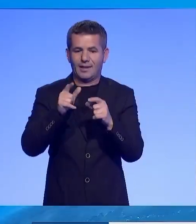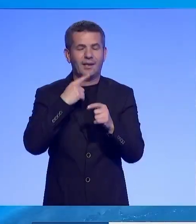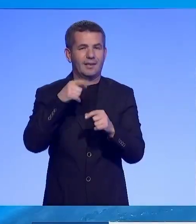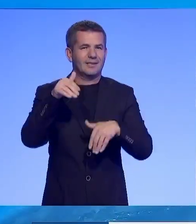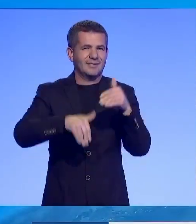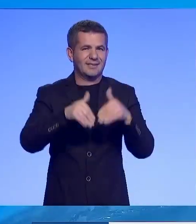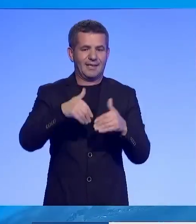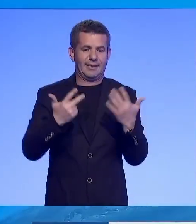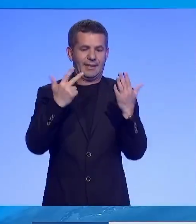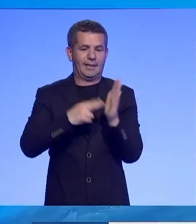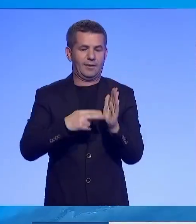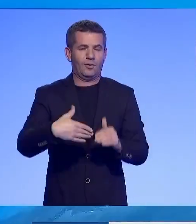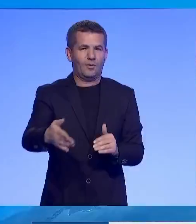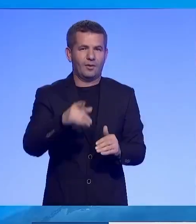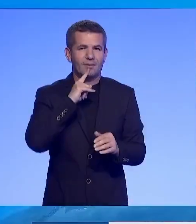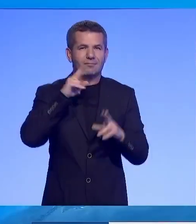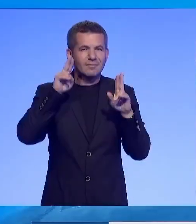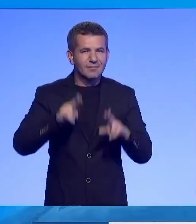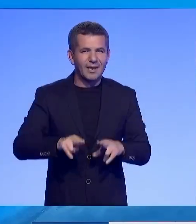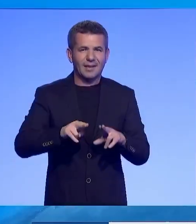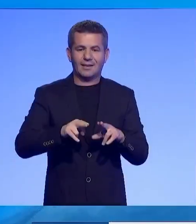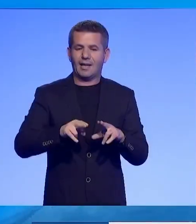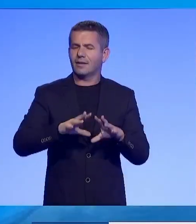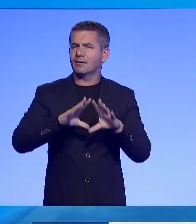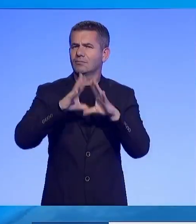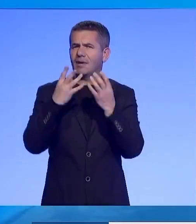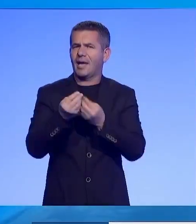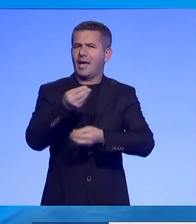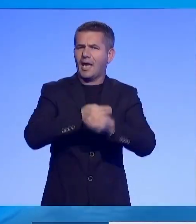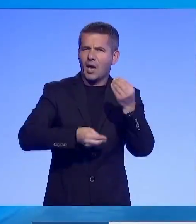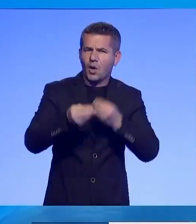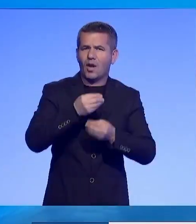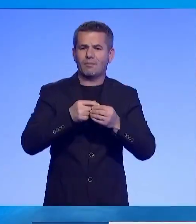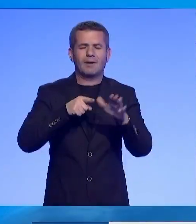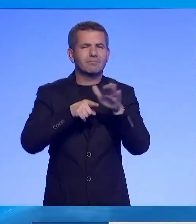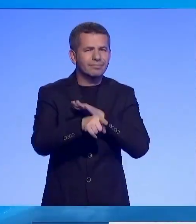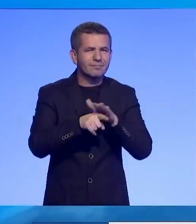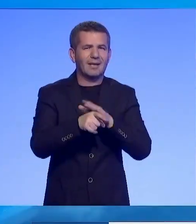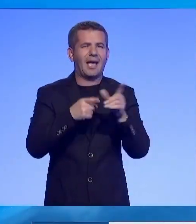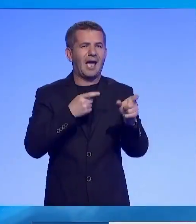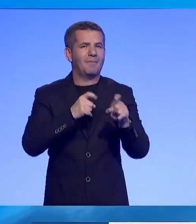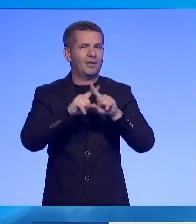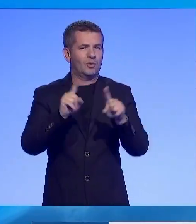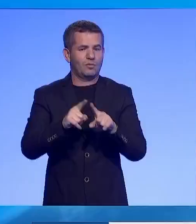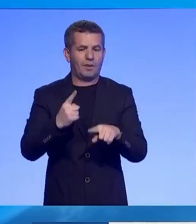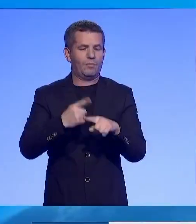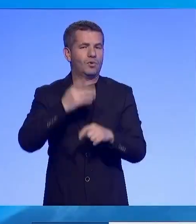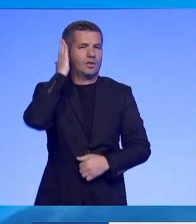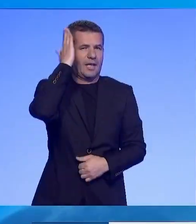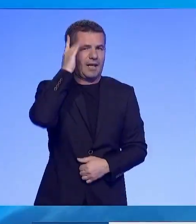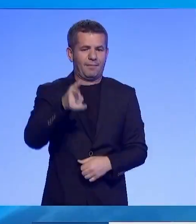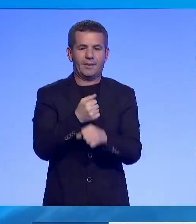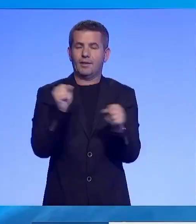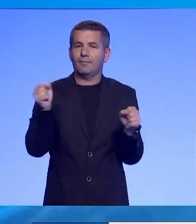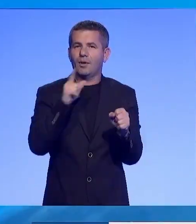të nëntor. Kushtet ekonomike të drejtate abortit, imigracioni, politikate armëve dhe ardhmia demokratike në vend janë dërqështjet kryesore